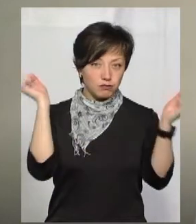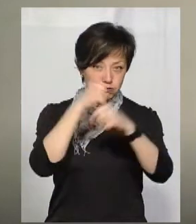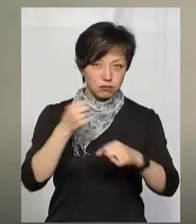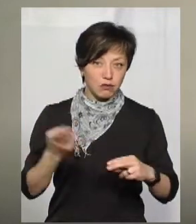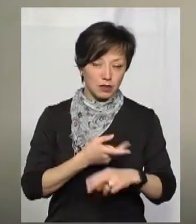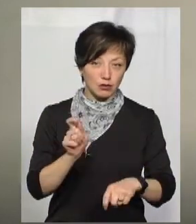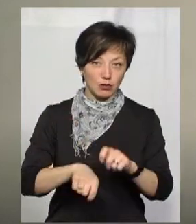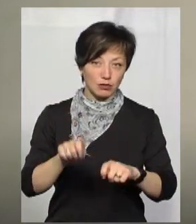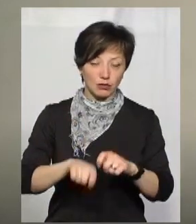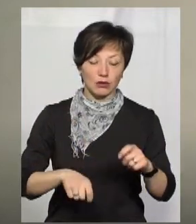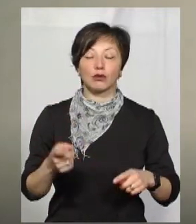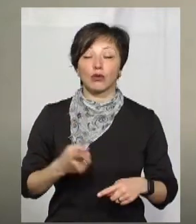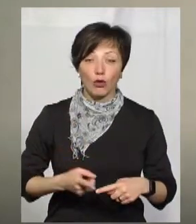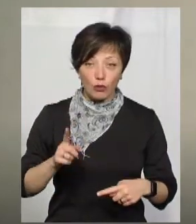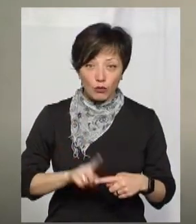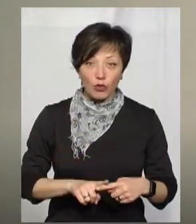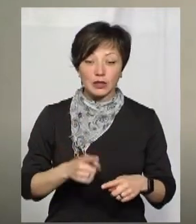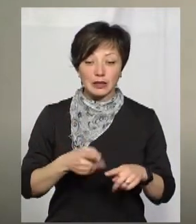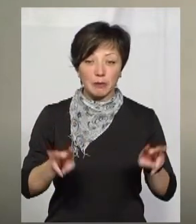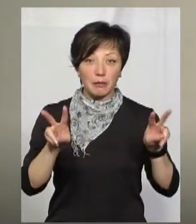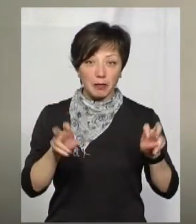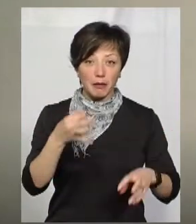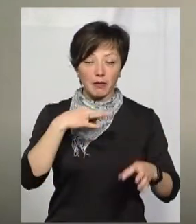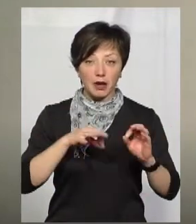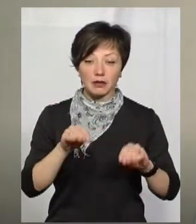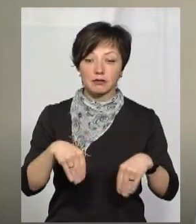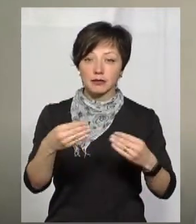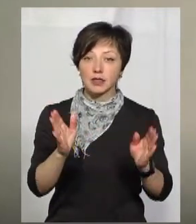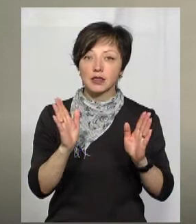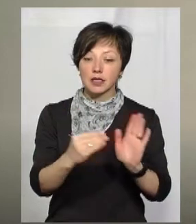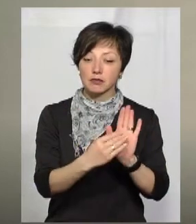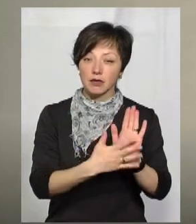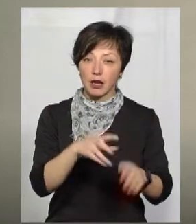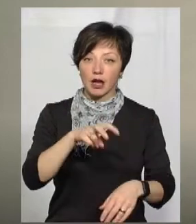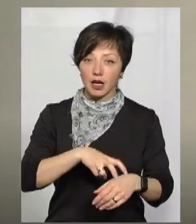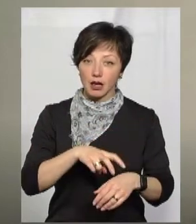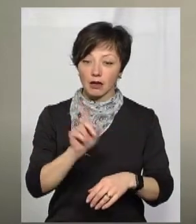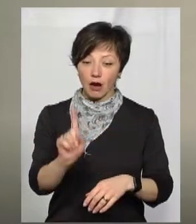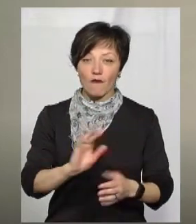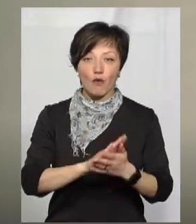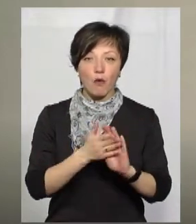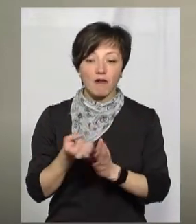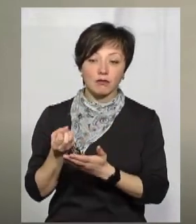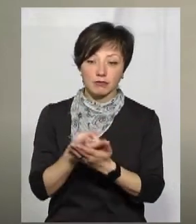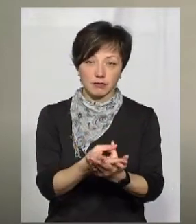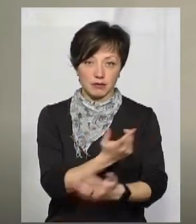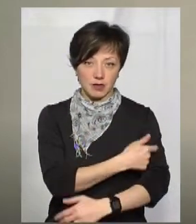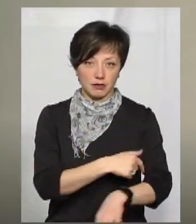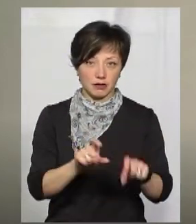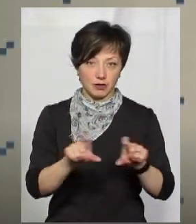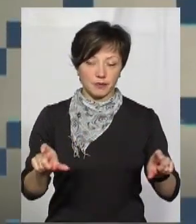безконтрольного. Тому цей препарат повинен призначати лікар в умовах стаціонару.